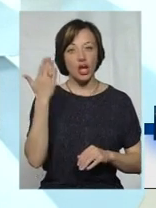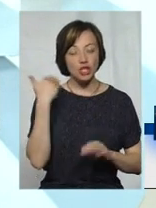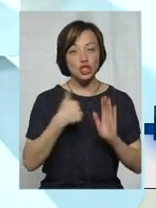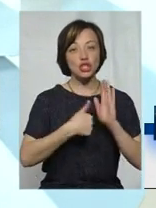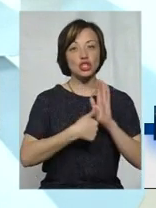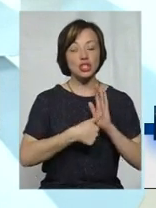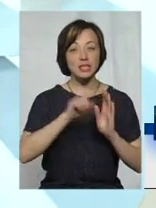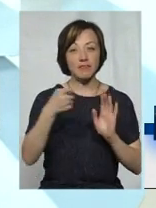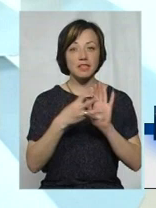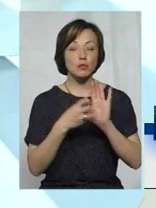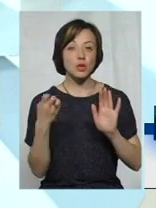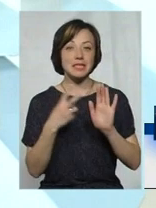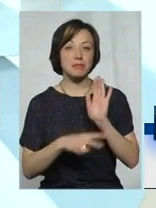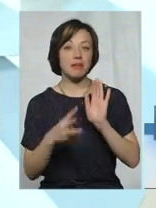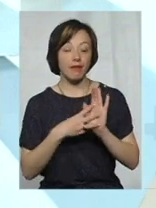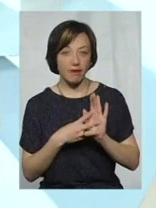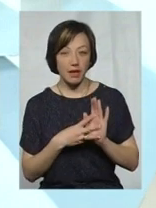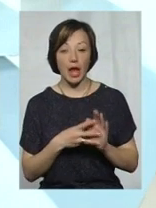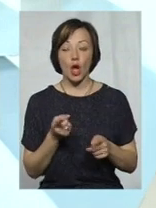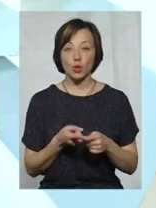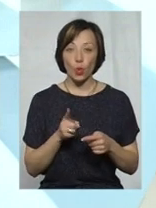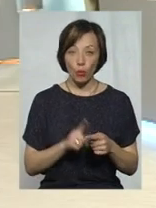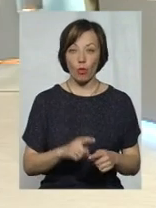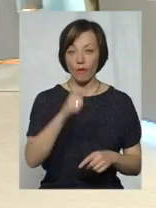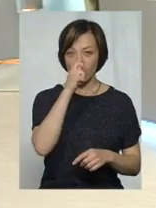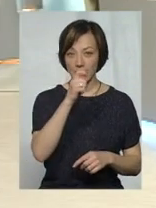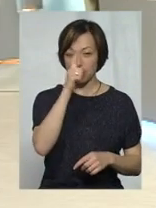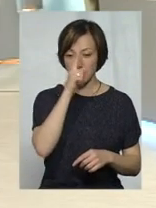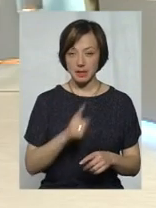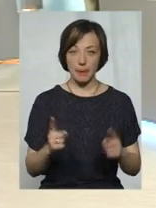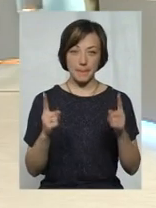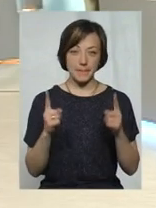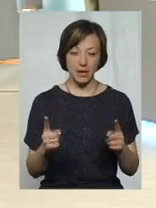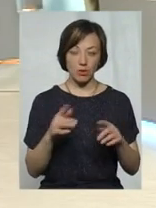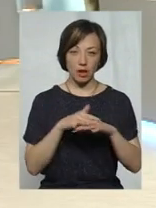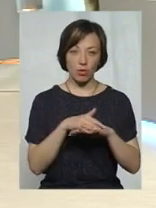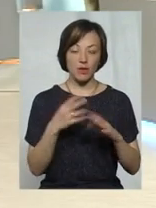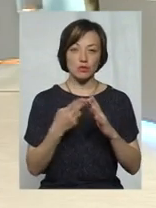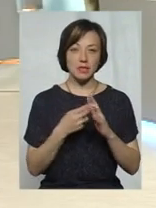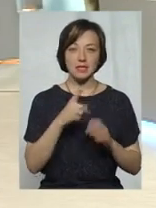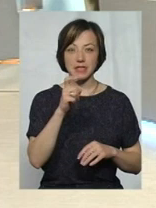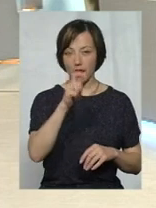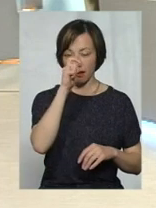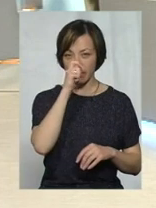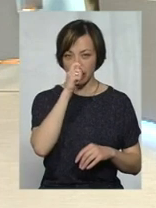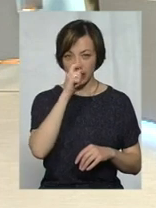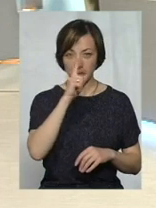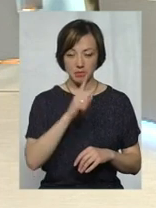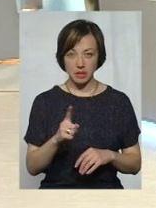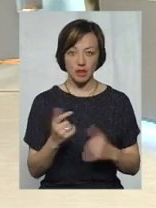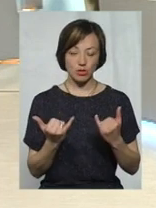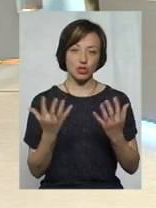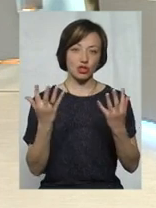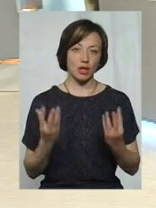879. Тому ми в квітні місяці, от за той період нарахування субсидій за квітень місяць, от уже на